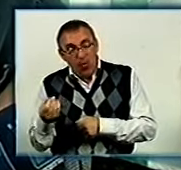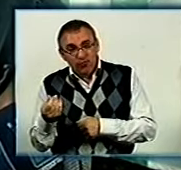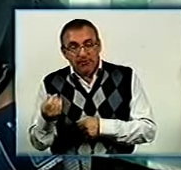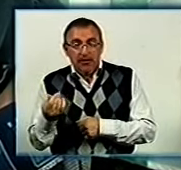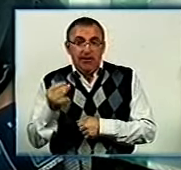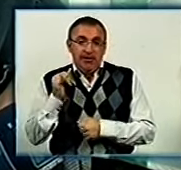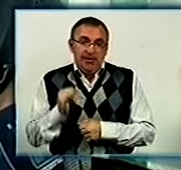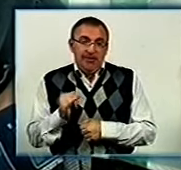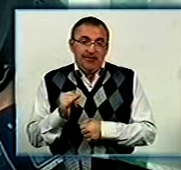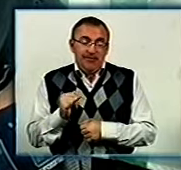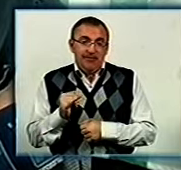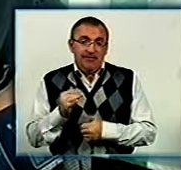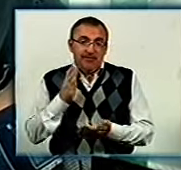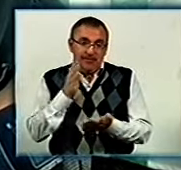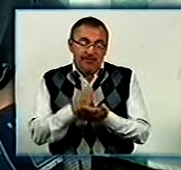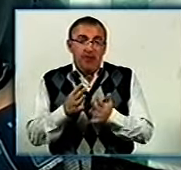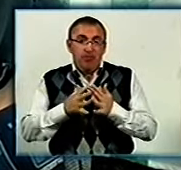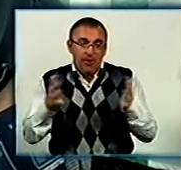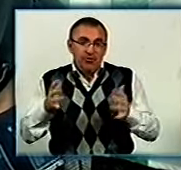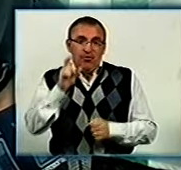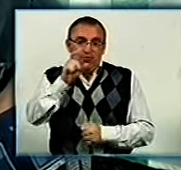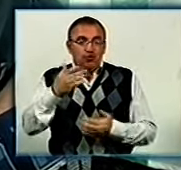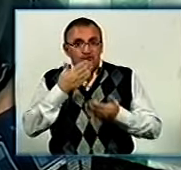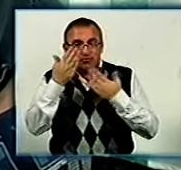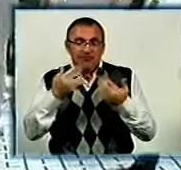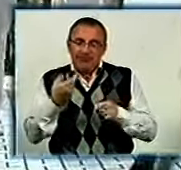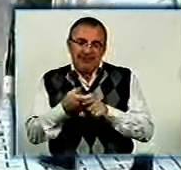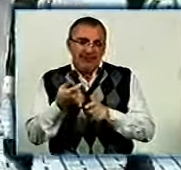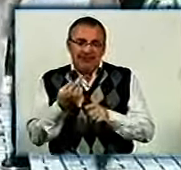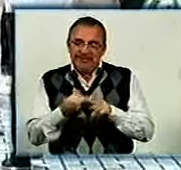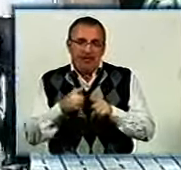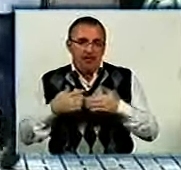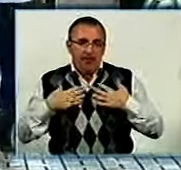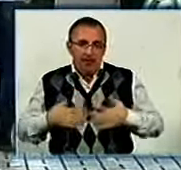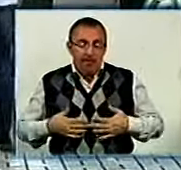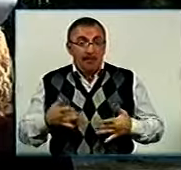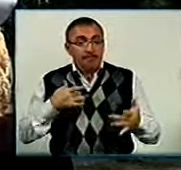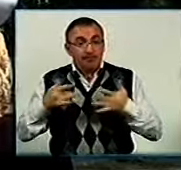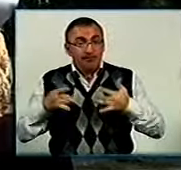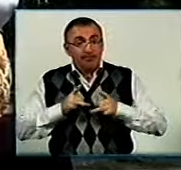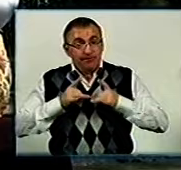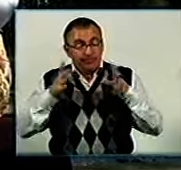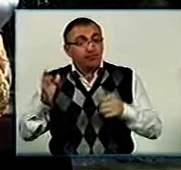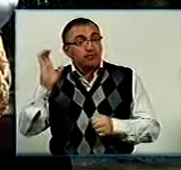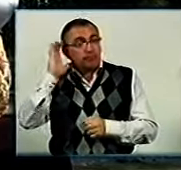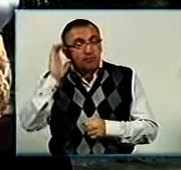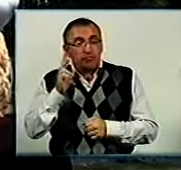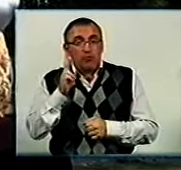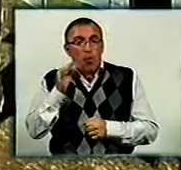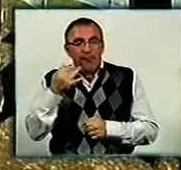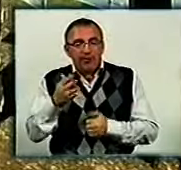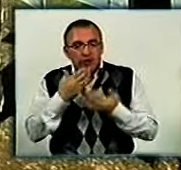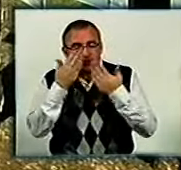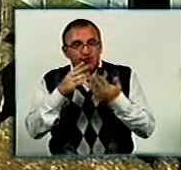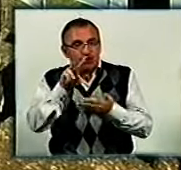що з'являється все більше і більше читача. Це приємно. Також на театральному святі можна було послухати кропивницькі читання,